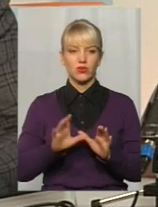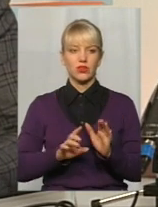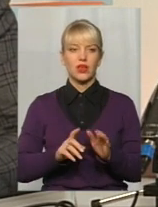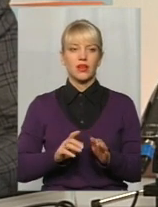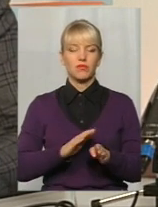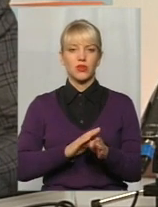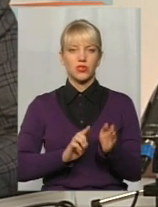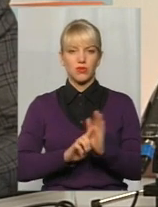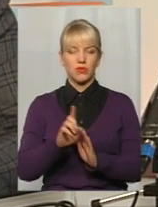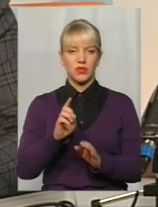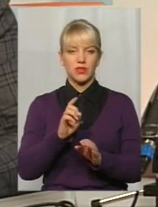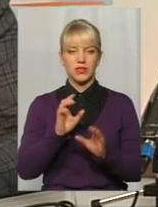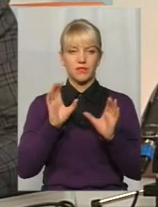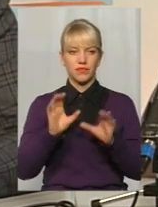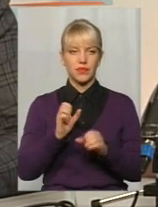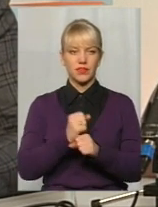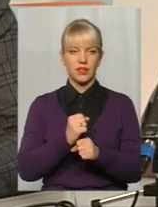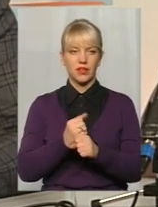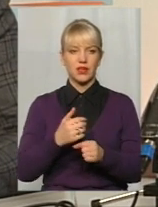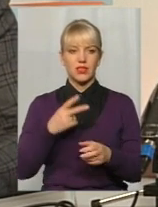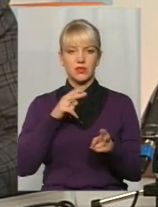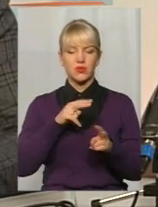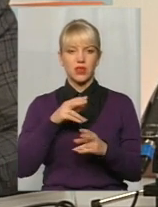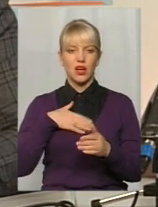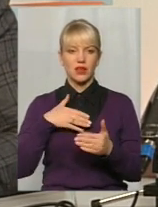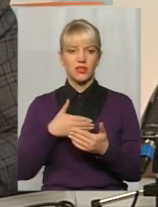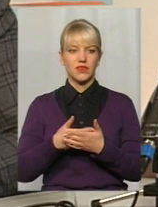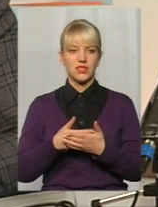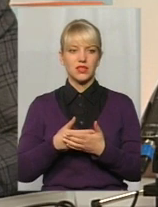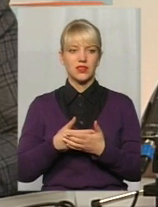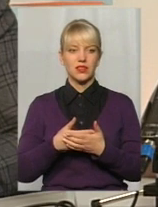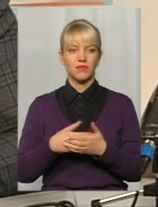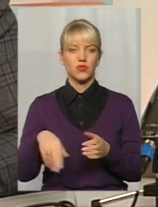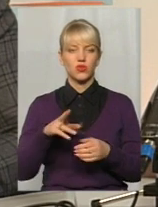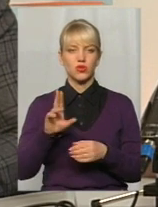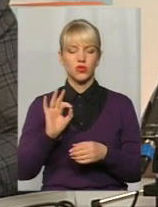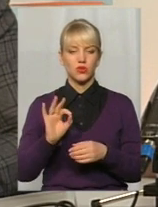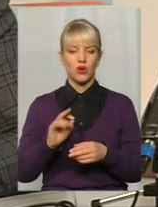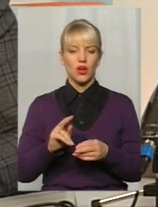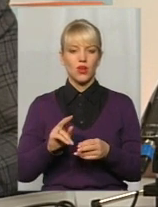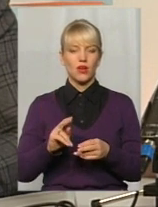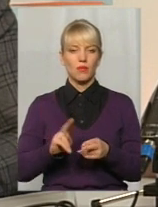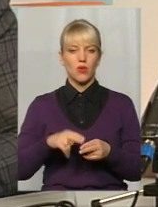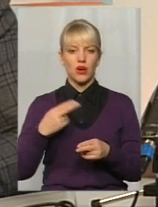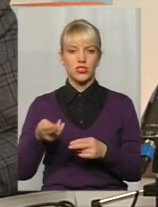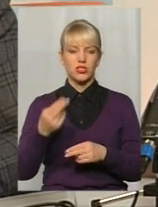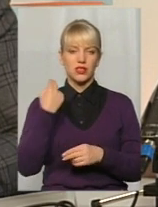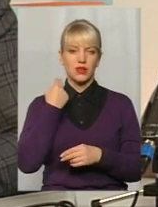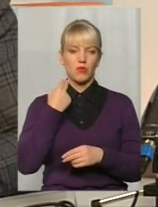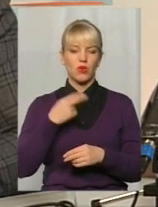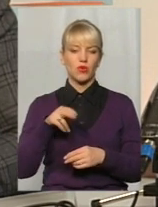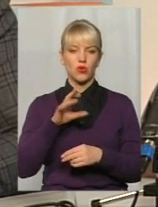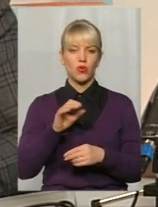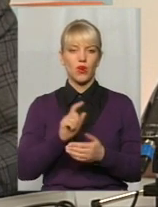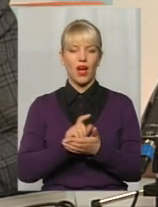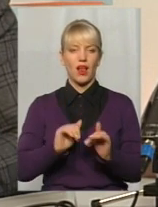спостерігається деяка активізація щодо погашення заборгованості по сплаті аліментів. Хочу